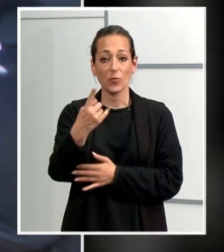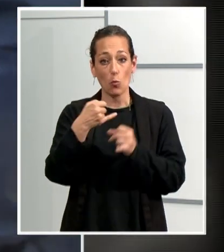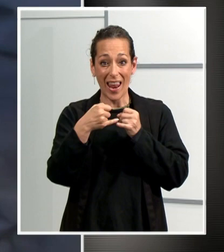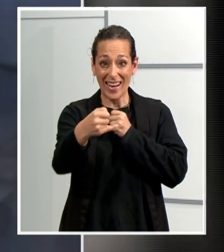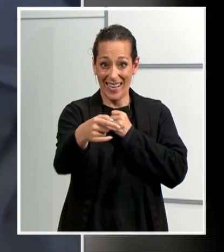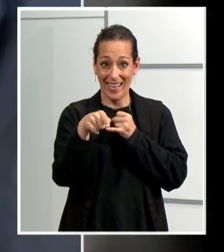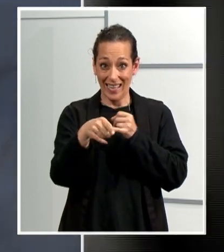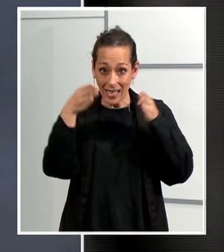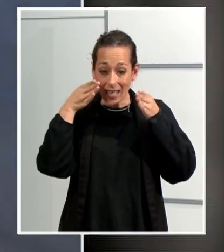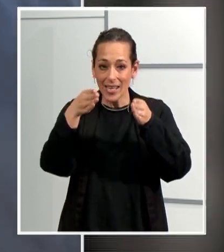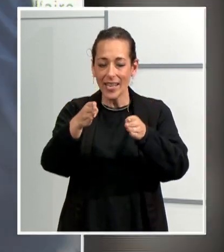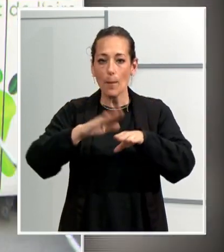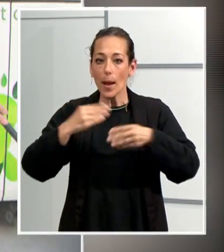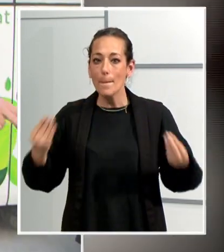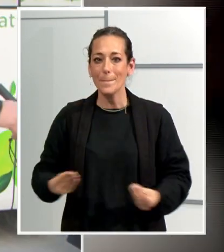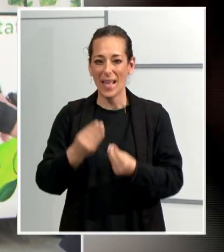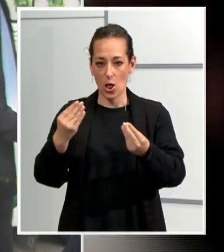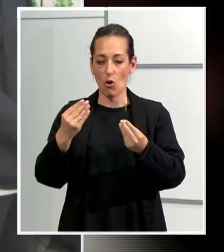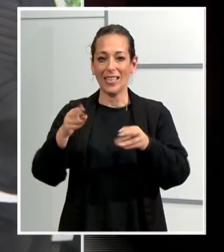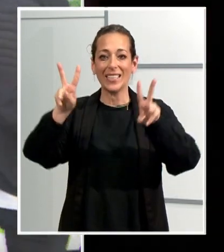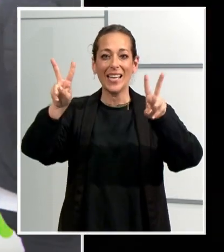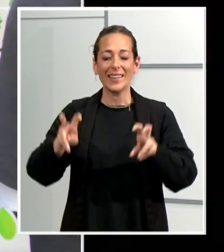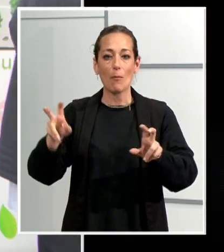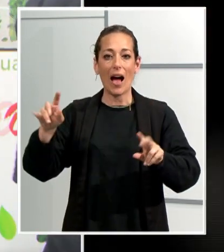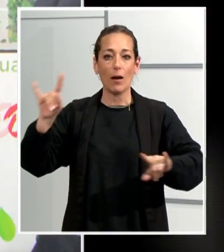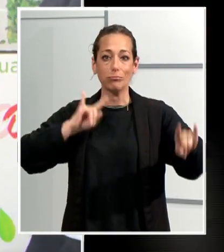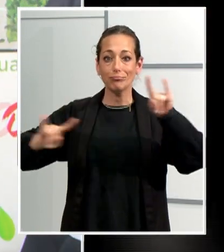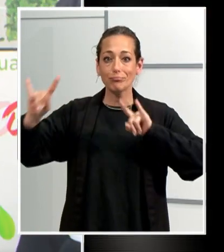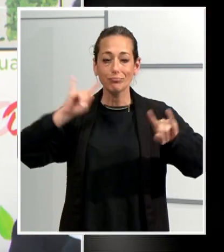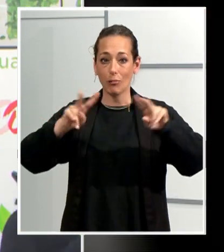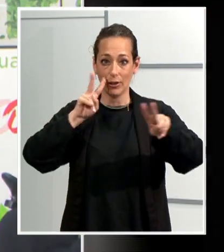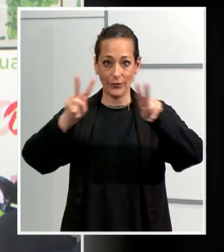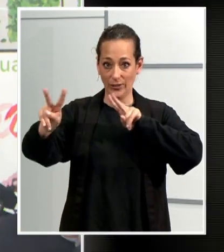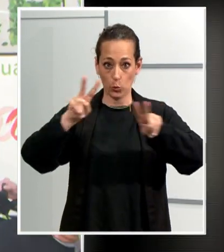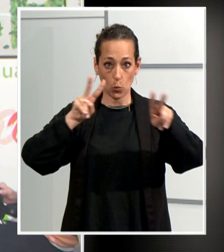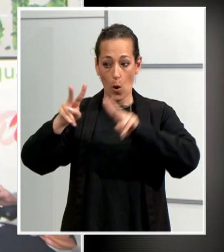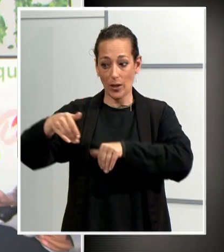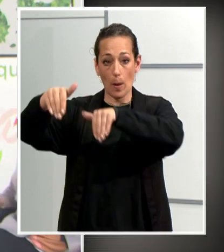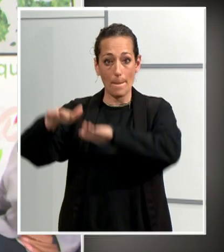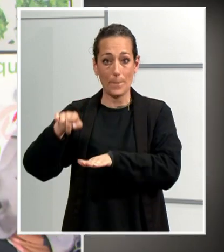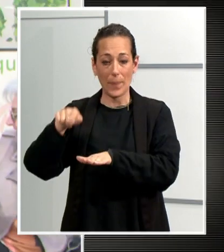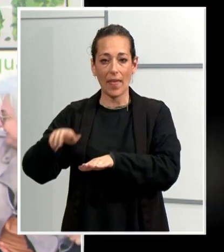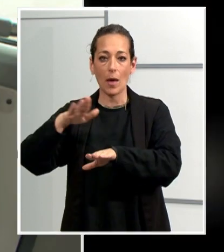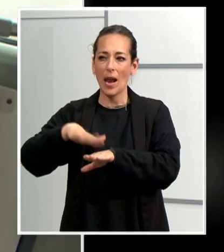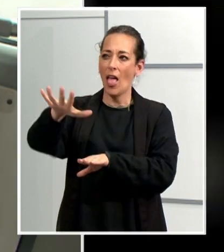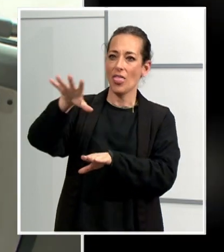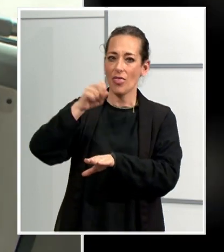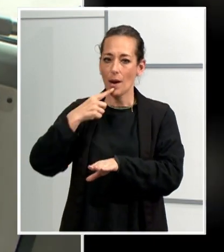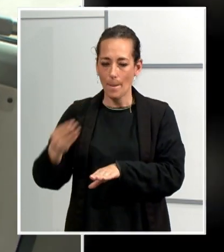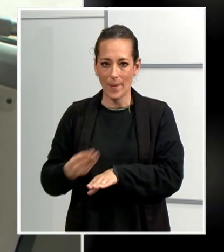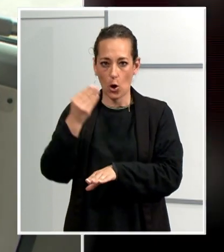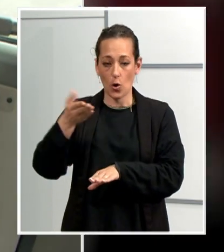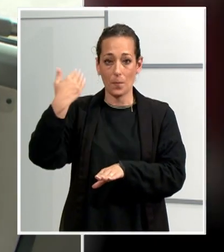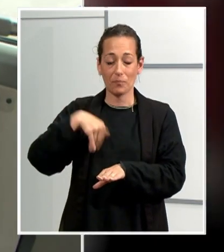treballant és la millora dels dispositius visuals i sonors que anuncien les parades per tal de fer-los més intel·ligibles per a tots els usuaris. L'empresa